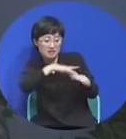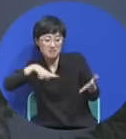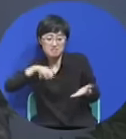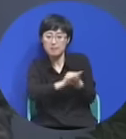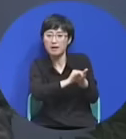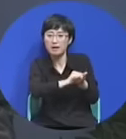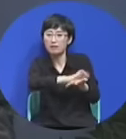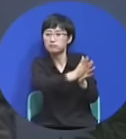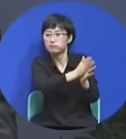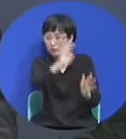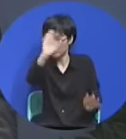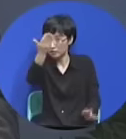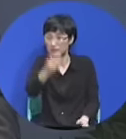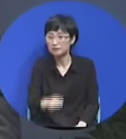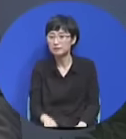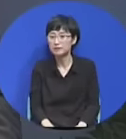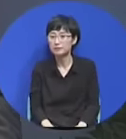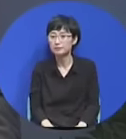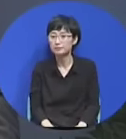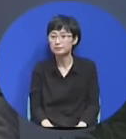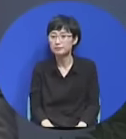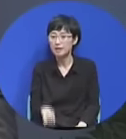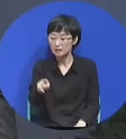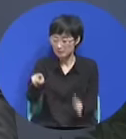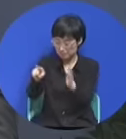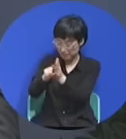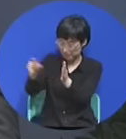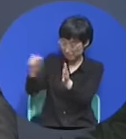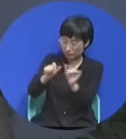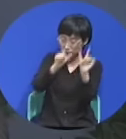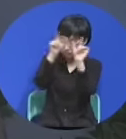여러분 이 속에 있으면 어디든지 승리할 수 있습니다